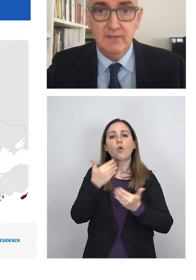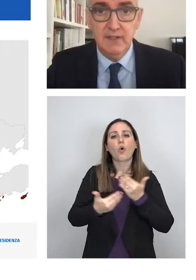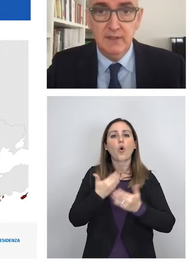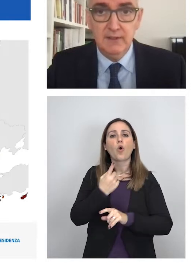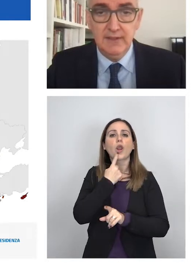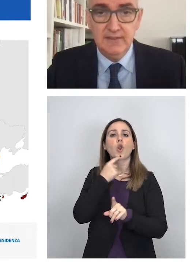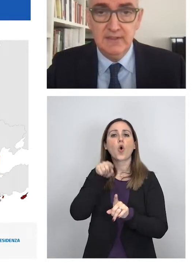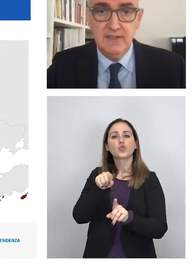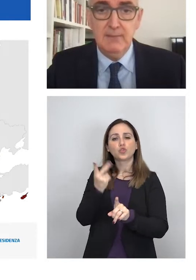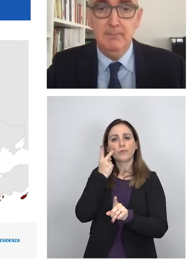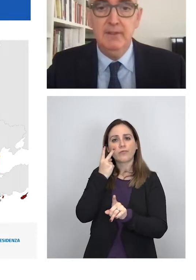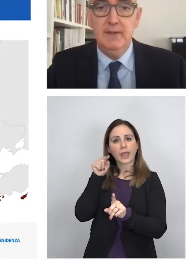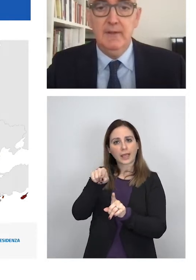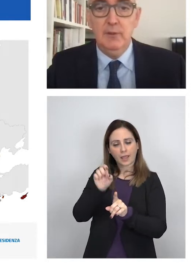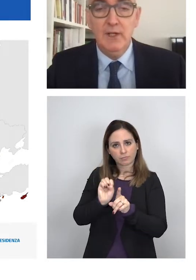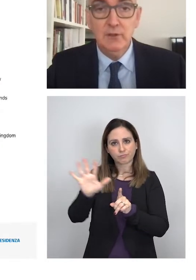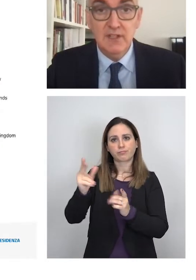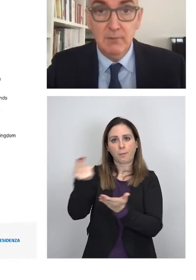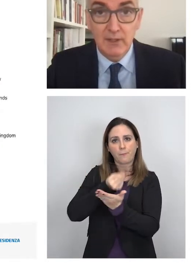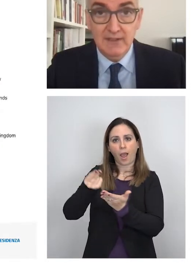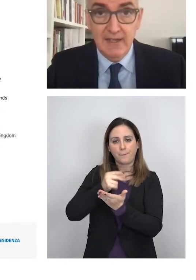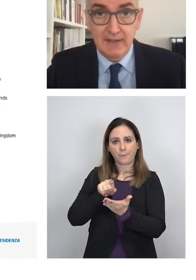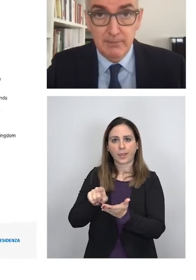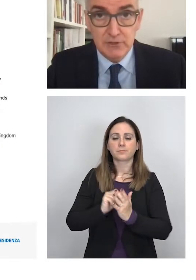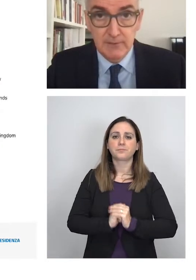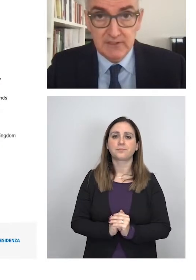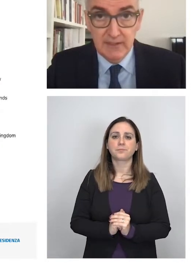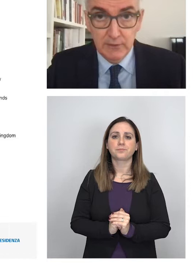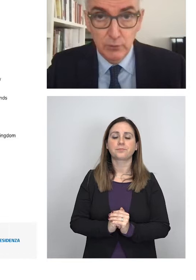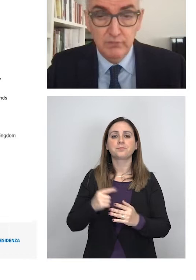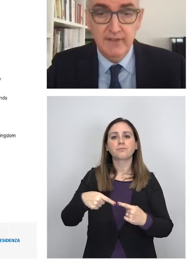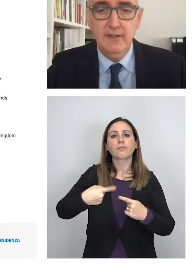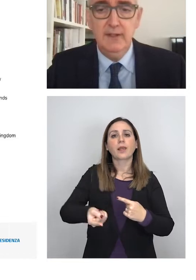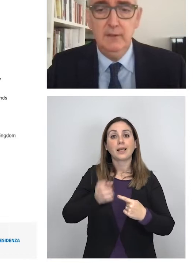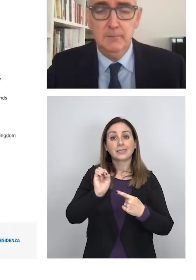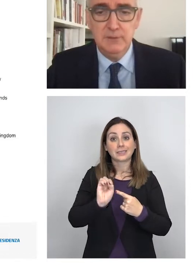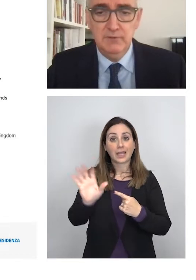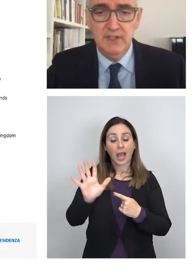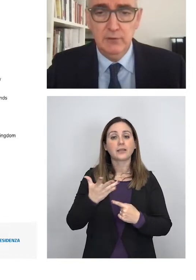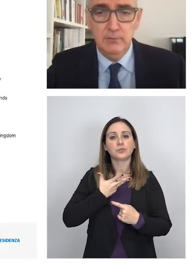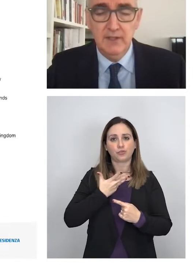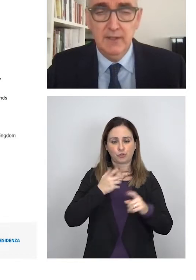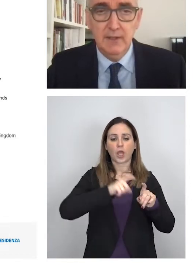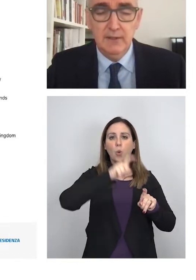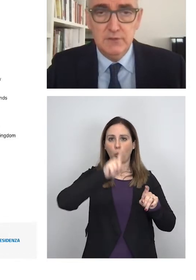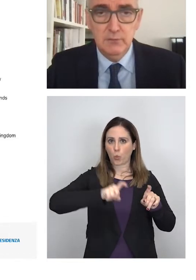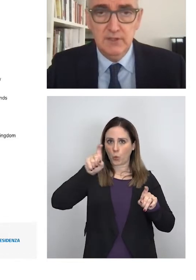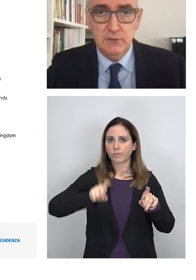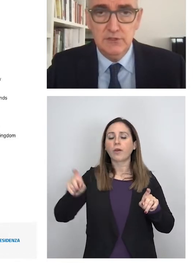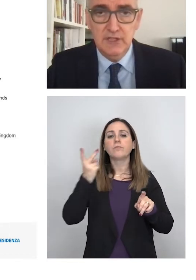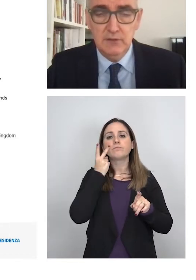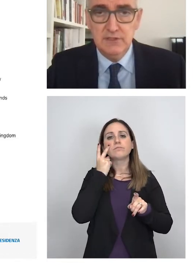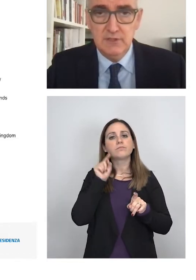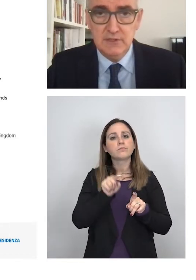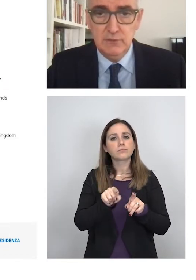che caratterizza le mappe. Quando andiamo a guardare nella prossima slide le curve possiamo vedere come in questo